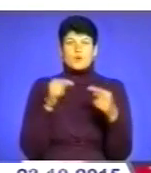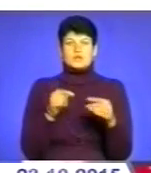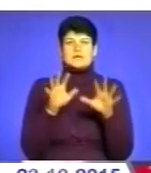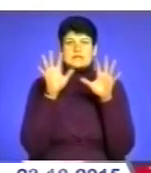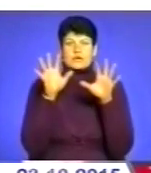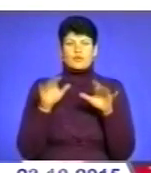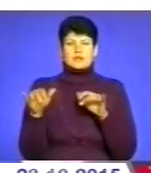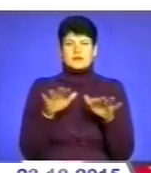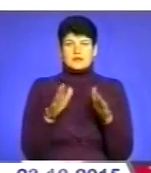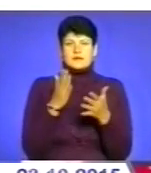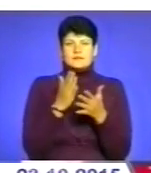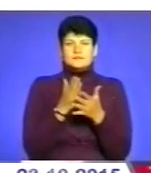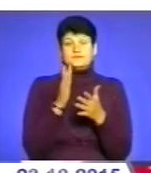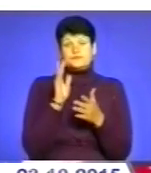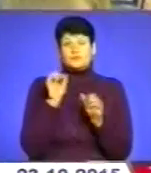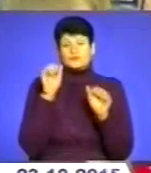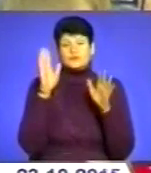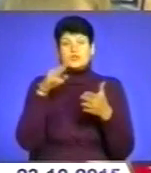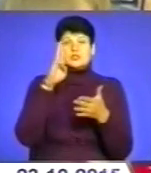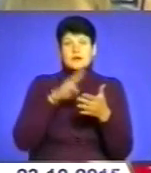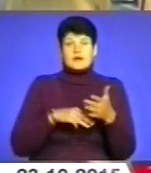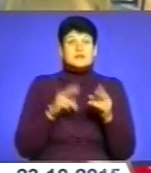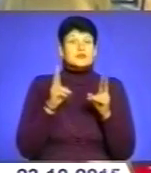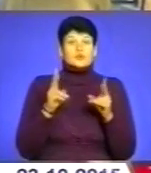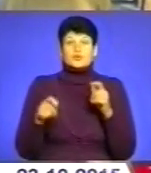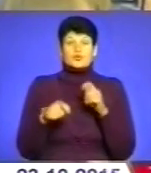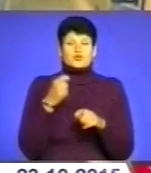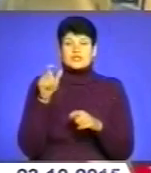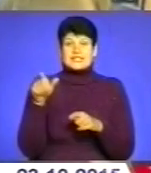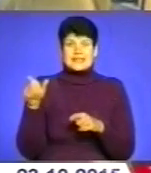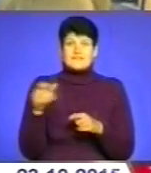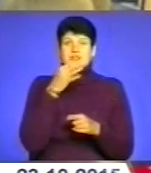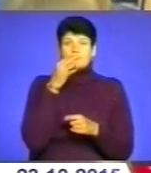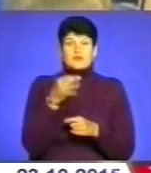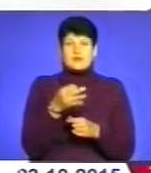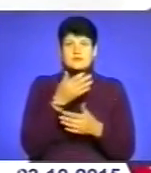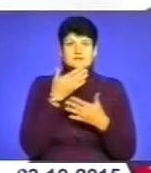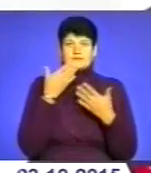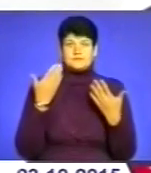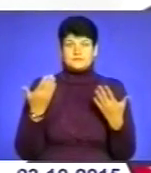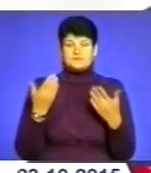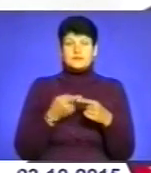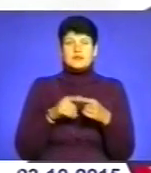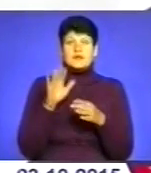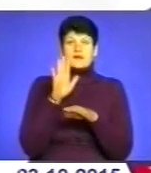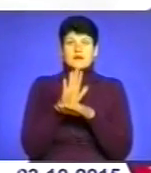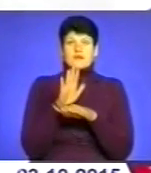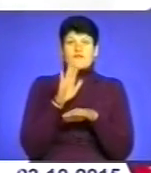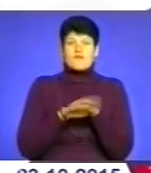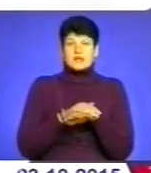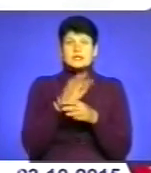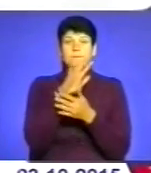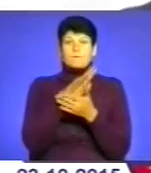собою як мінімум штраф, але й досі ніхто з порушників відповідальність не поніс. Дані факти продовжуються. Це те саме